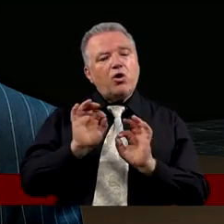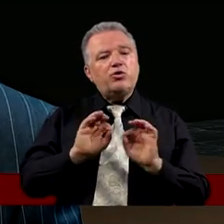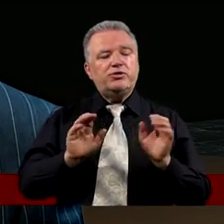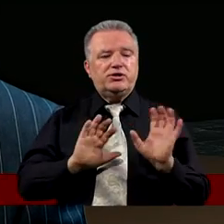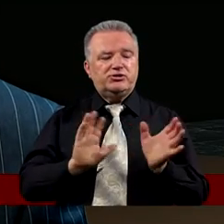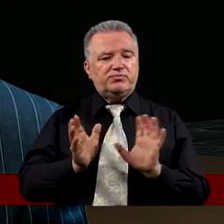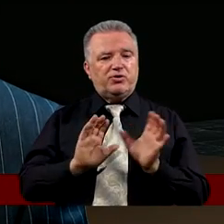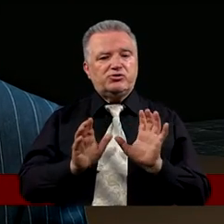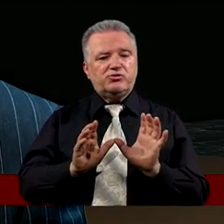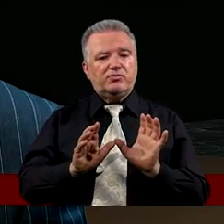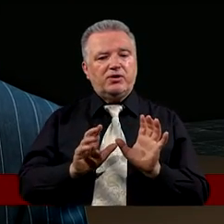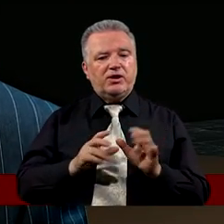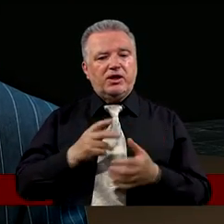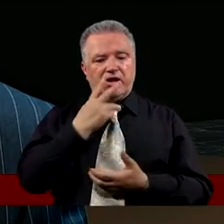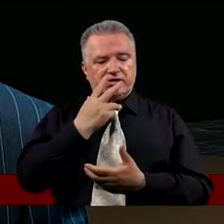taktowny